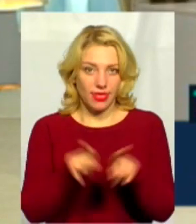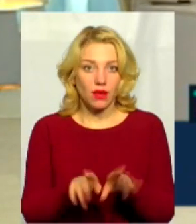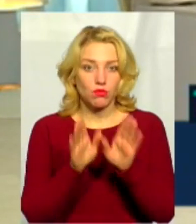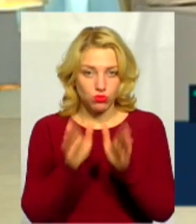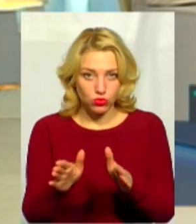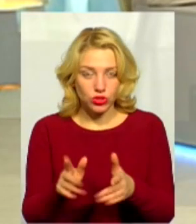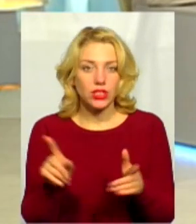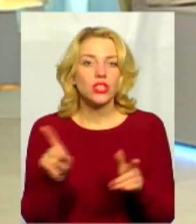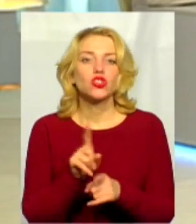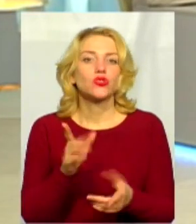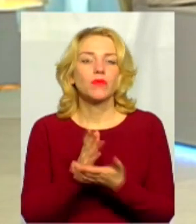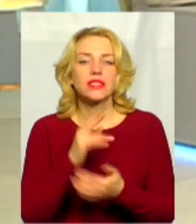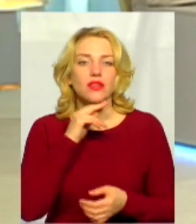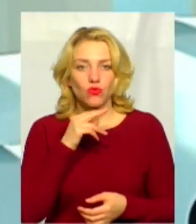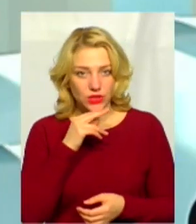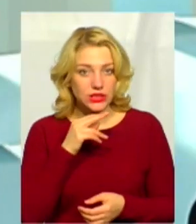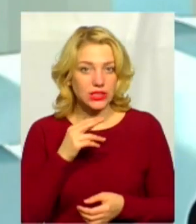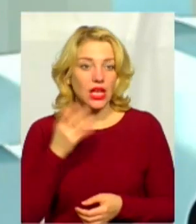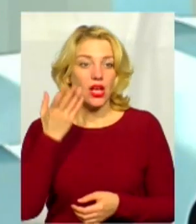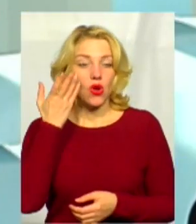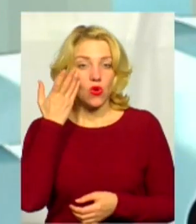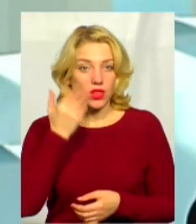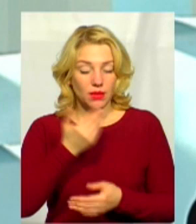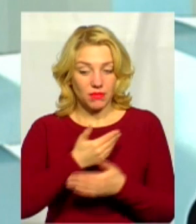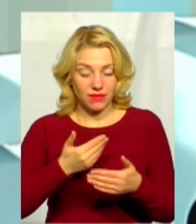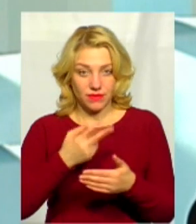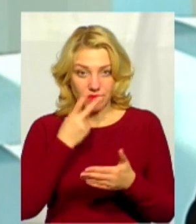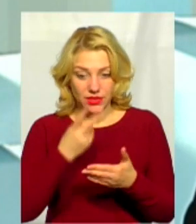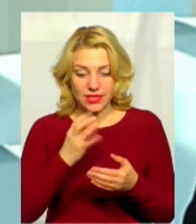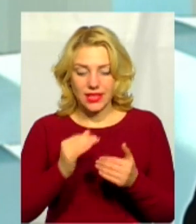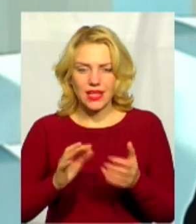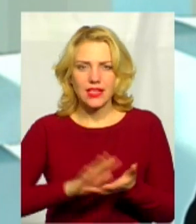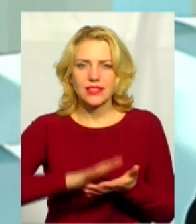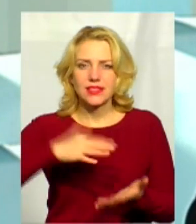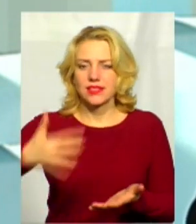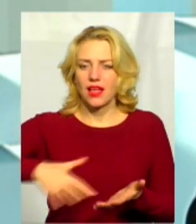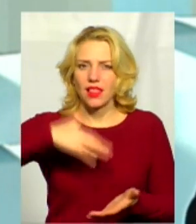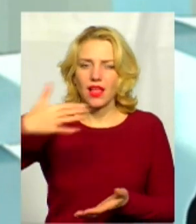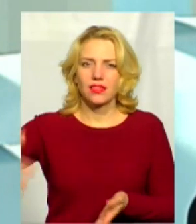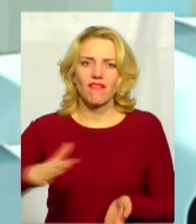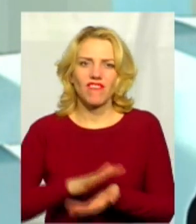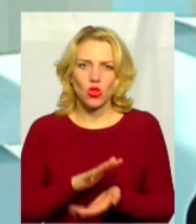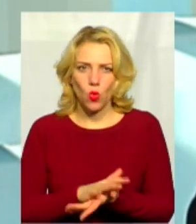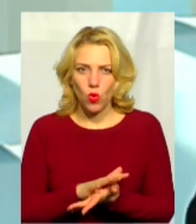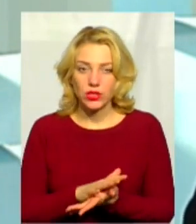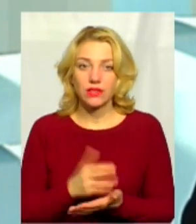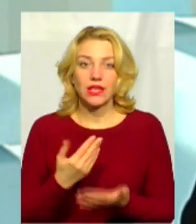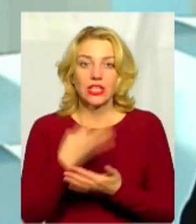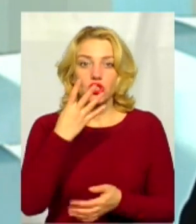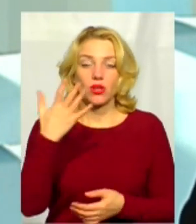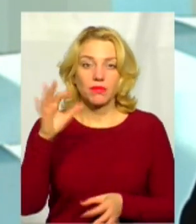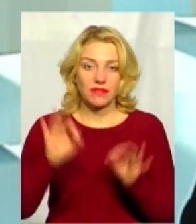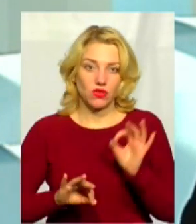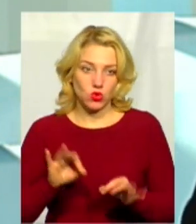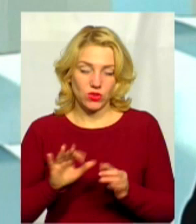Що я маю на увазі. Ми, коли фактично дивилися на склад відходів в Київ-Хмельницькому, близько 45%